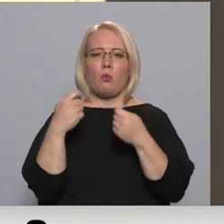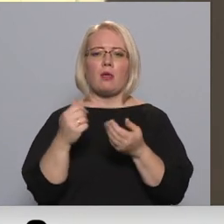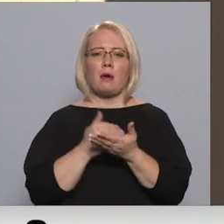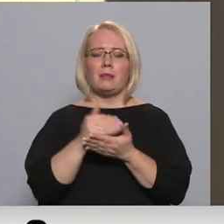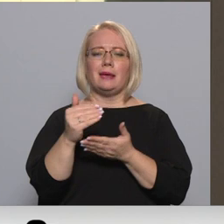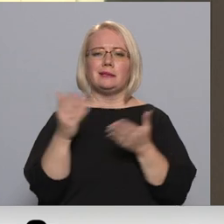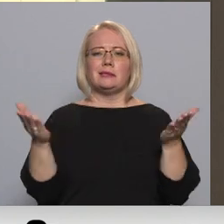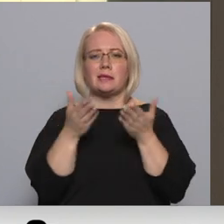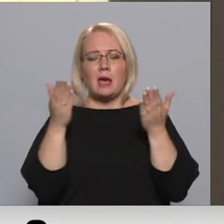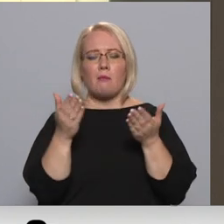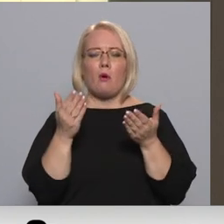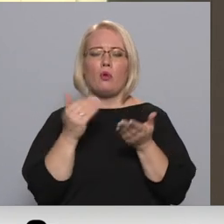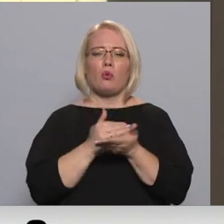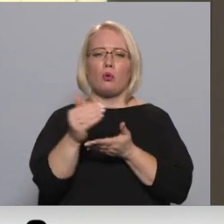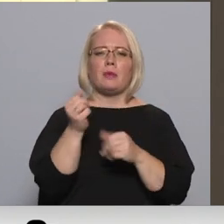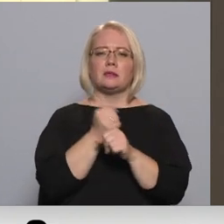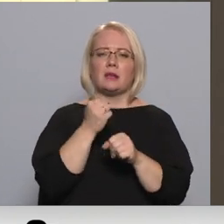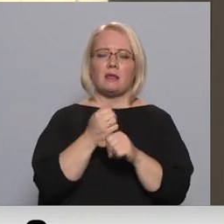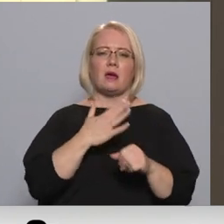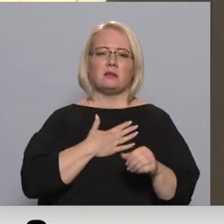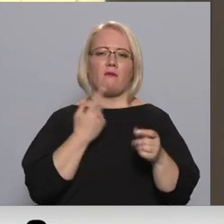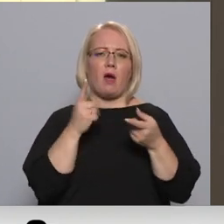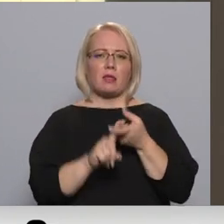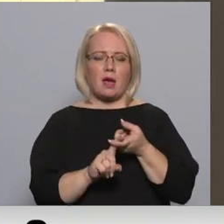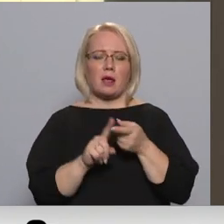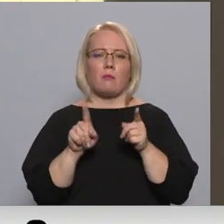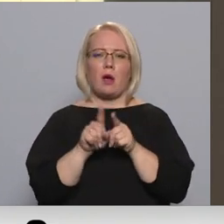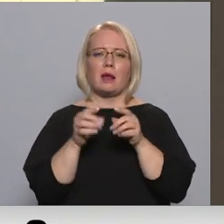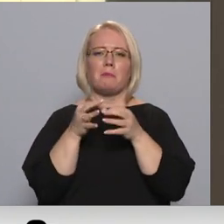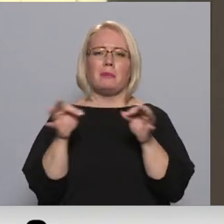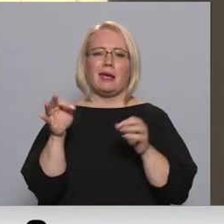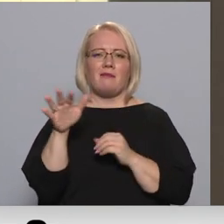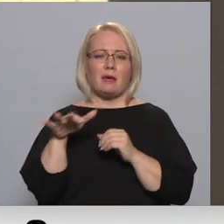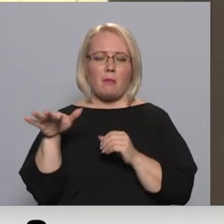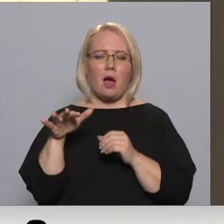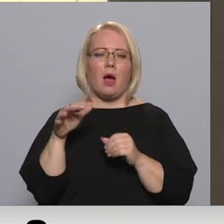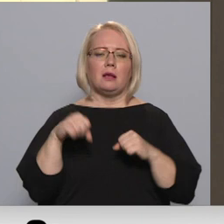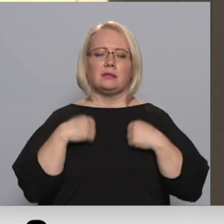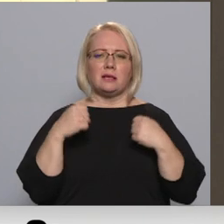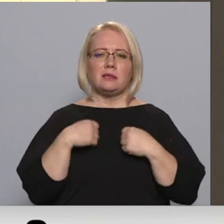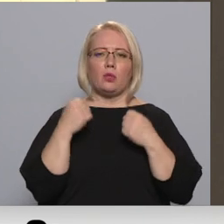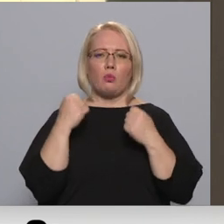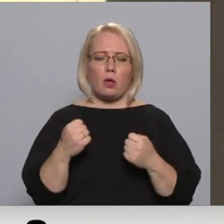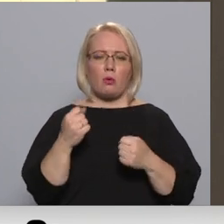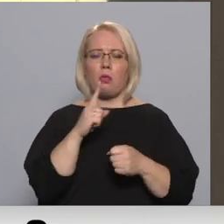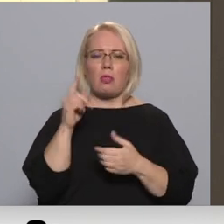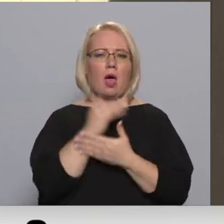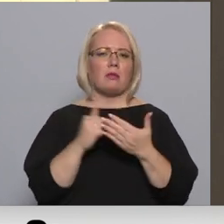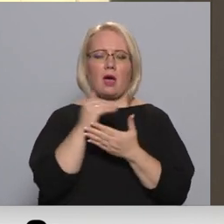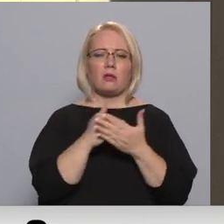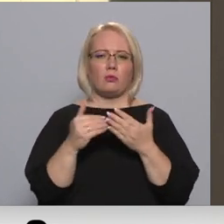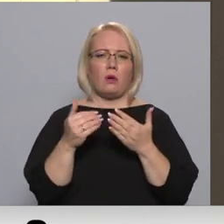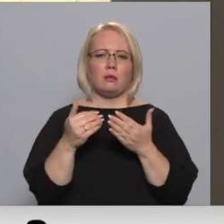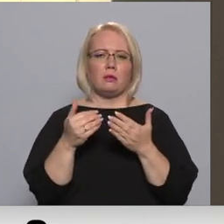turpināt strādāt ar savu atkarību, arī brīvībā un censties noturēties un nesākt atkārtot lietot.